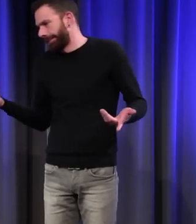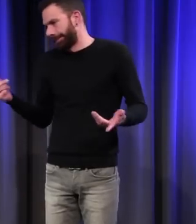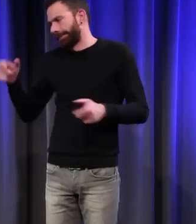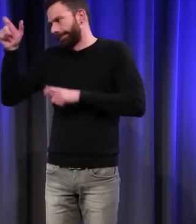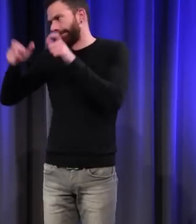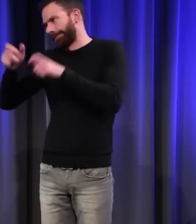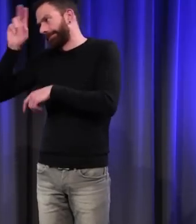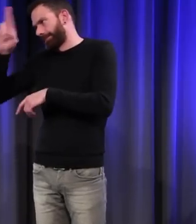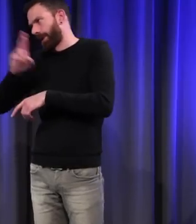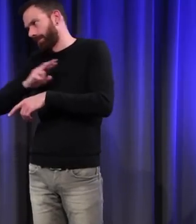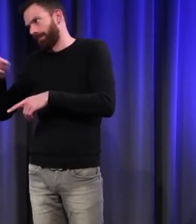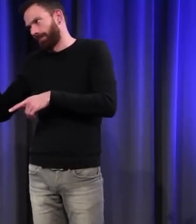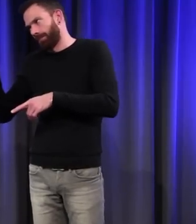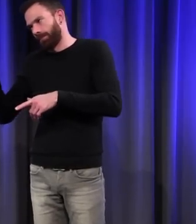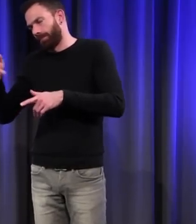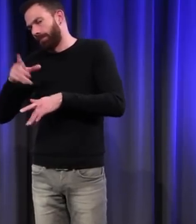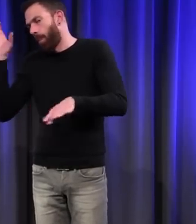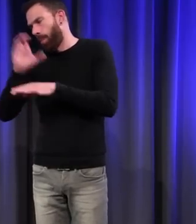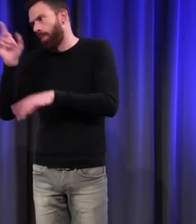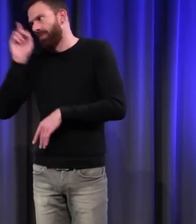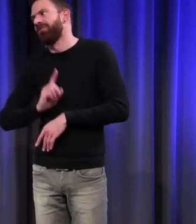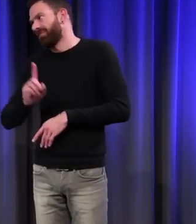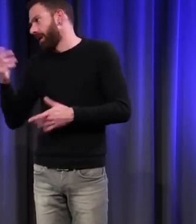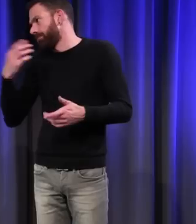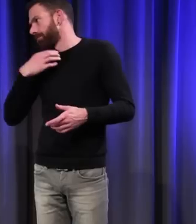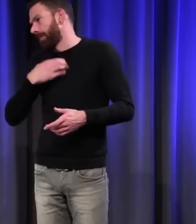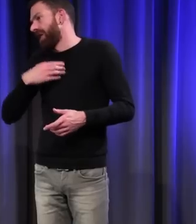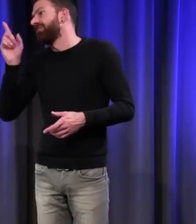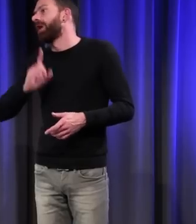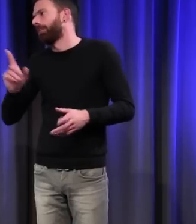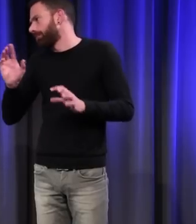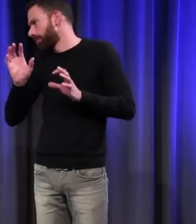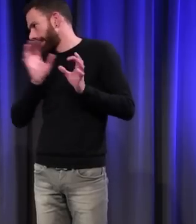assez misogyne. Il n'y a pas de femmes prêtres, il n'y a toujours pas.